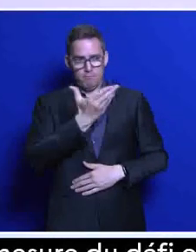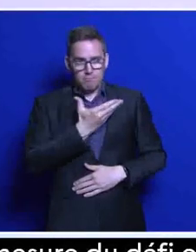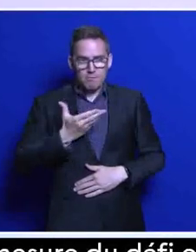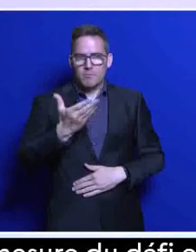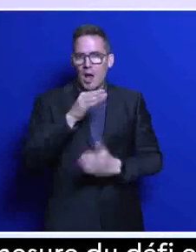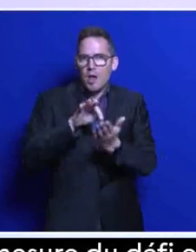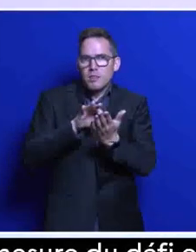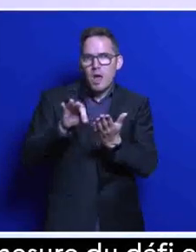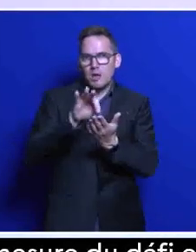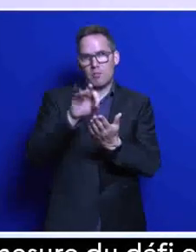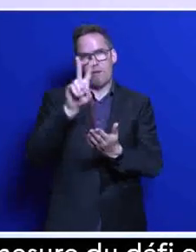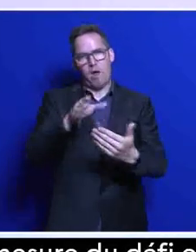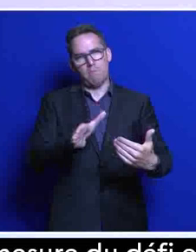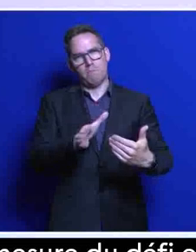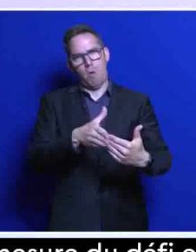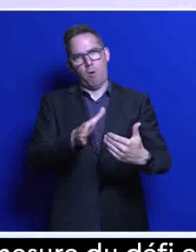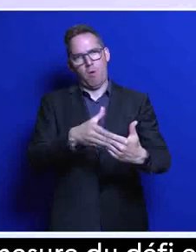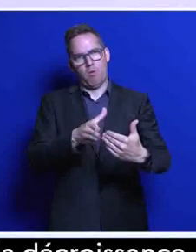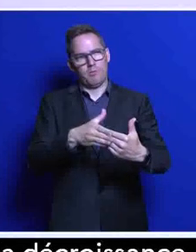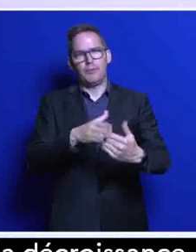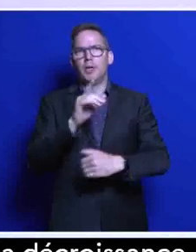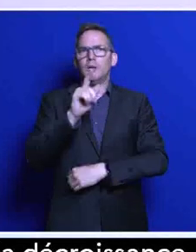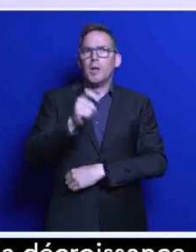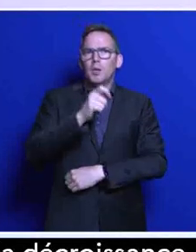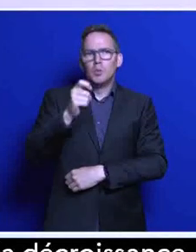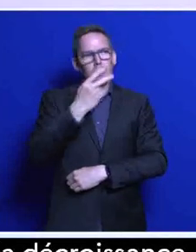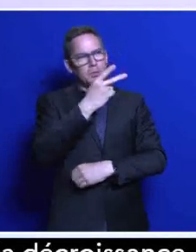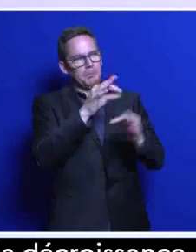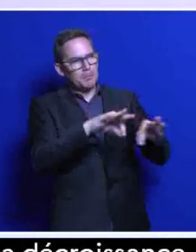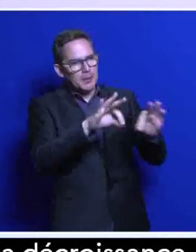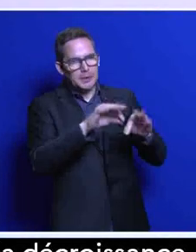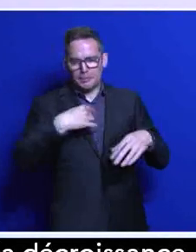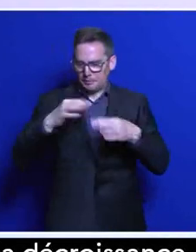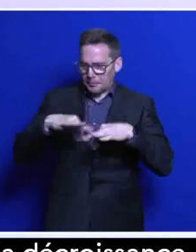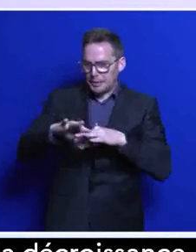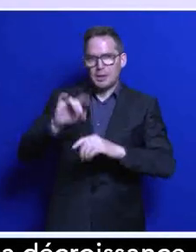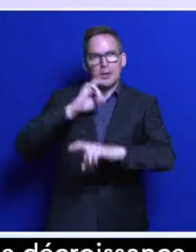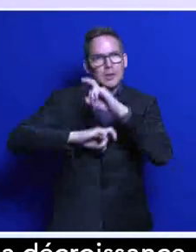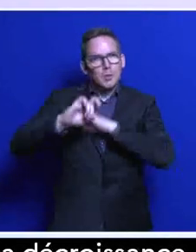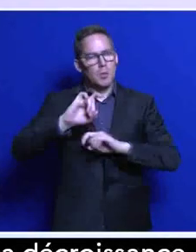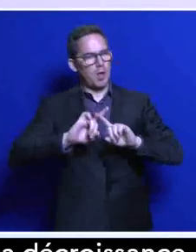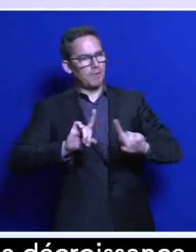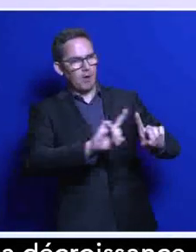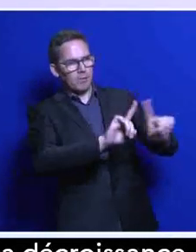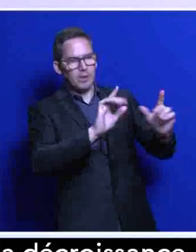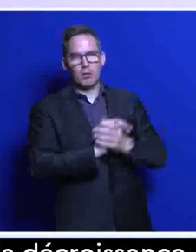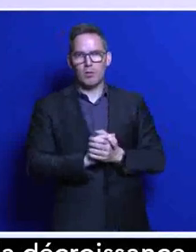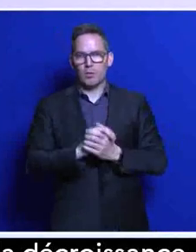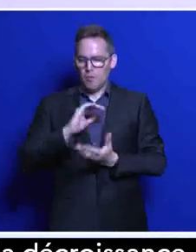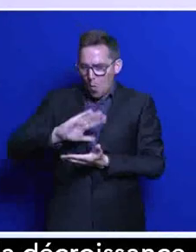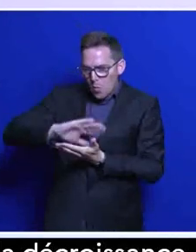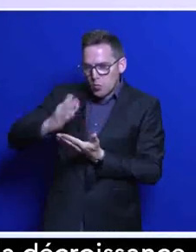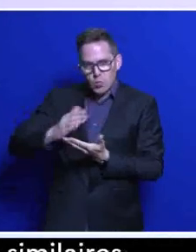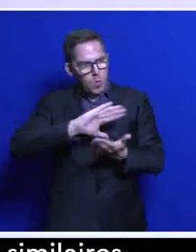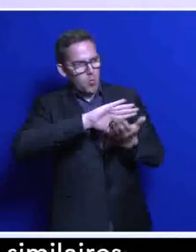similaires. Bien sûr, nos histoires ne sont pas les mêmes, nos ressources ne sont pas pas les mêmes, nos choix ne sont pas toujours